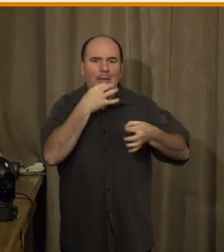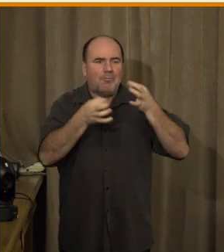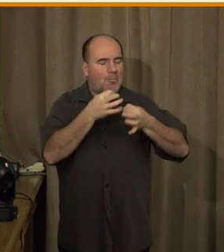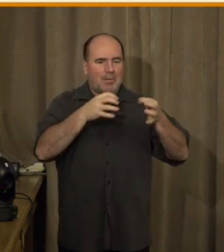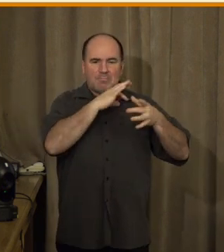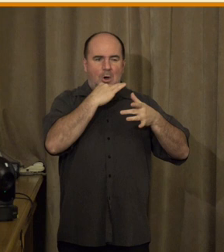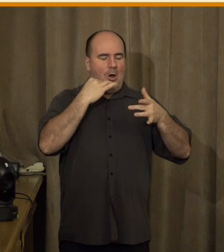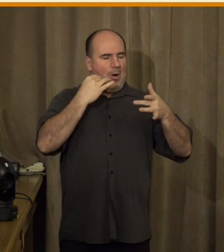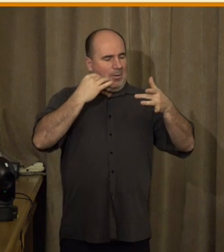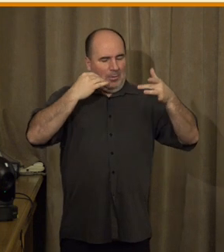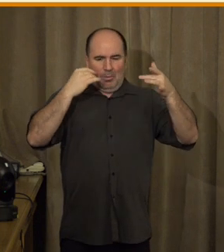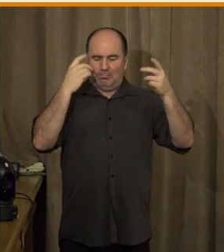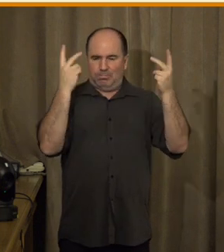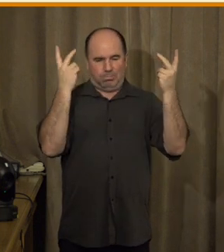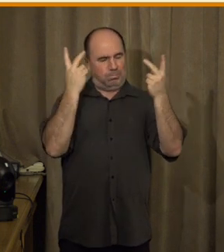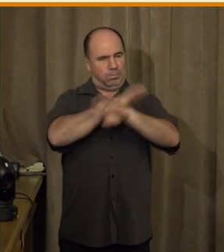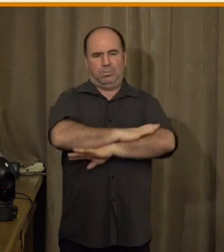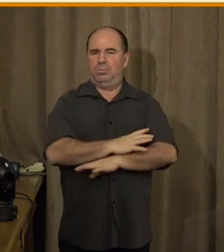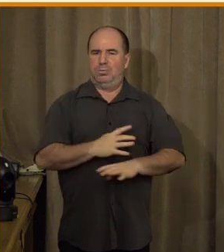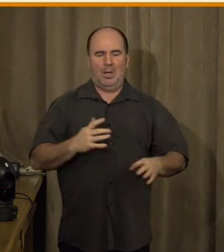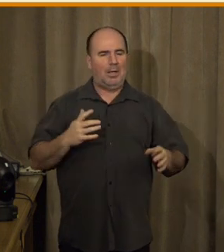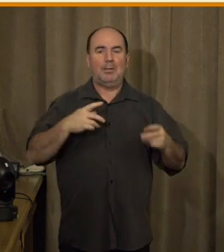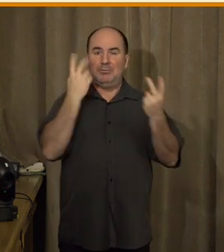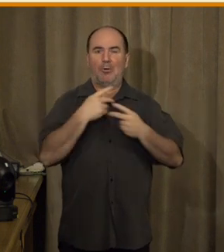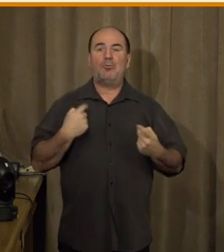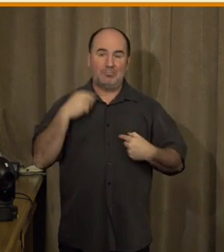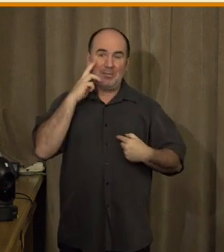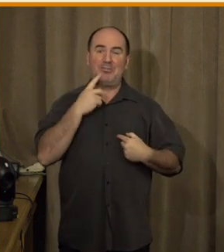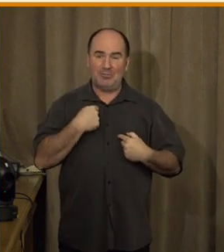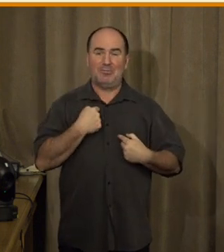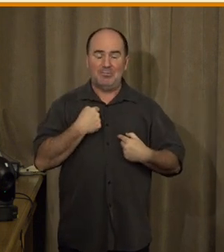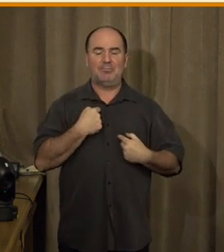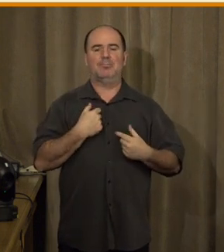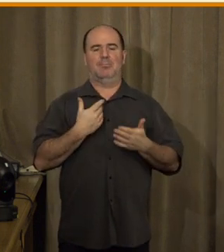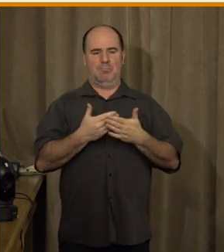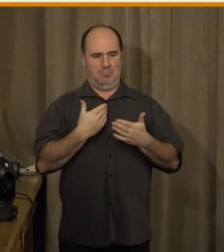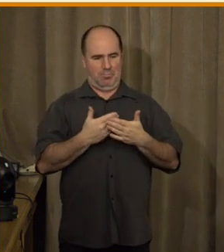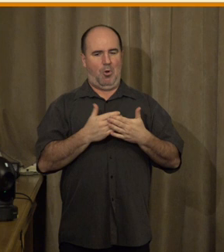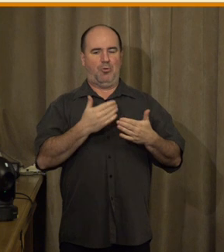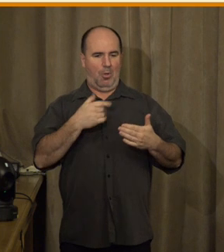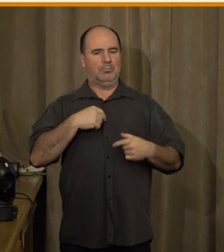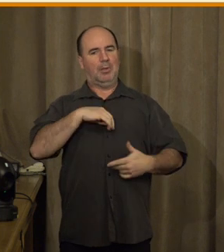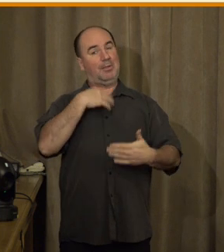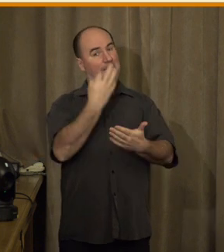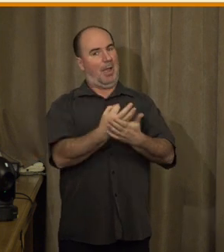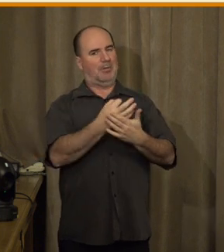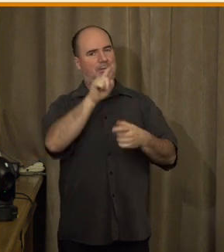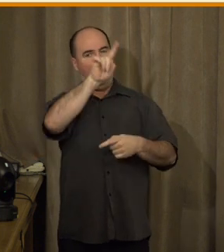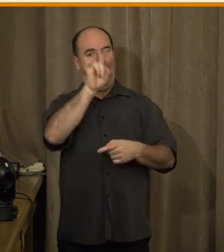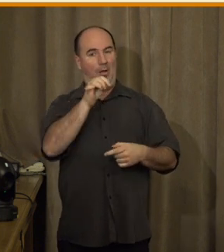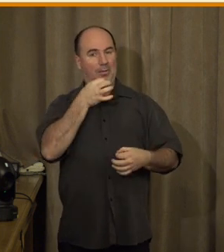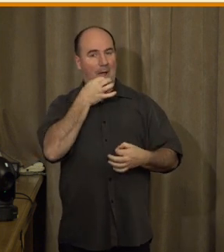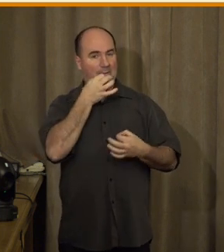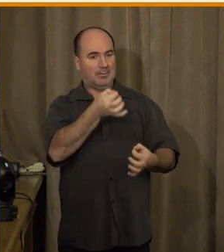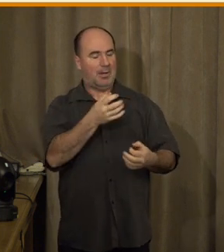moc já se k těm informacím dostanu, jak moc je dobře interpretuji. A neuchylují se otázka, protože to je další velká věc, že my